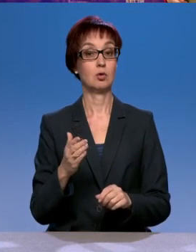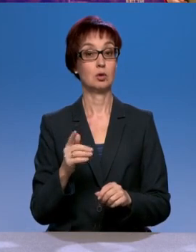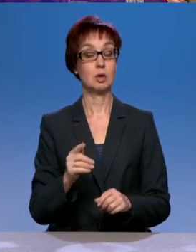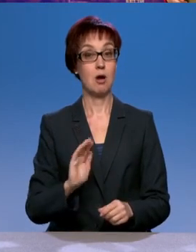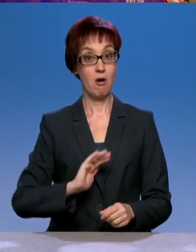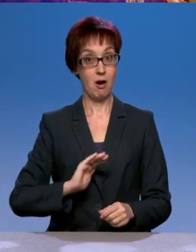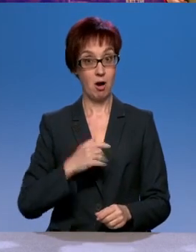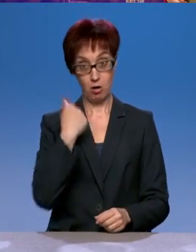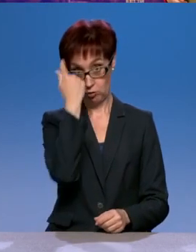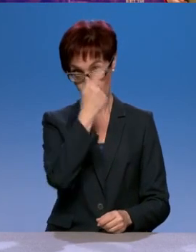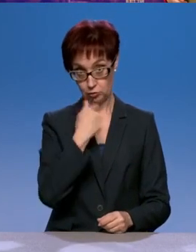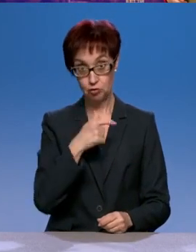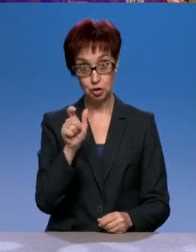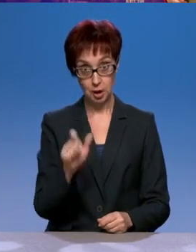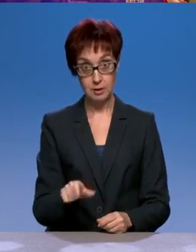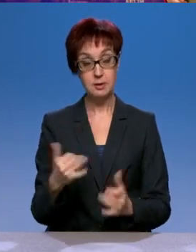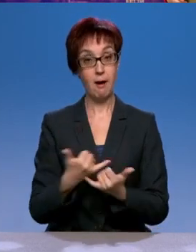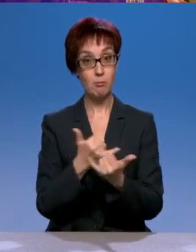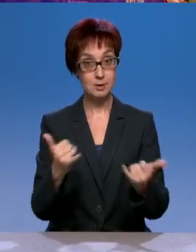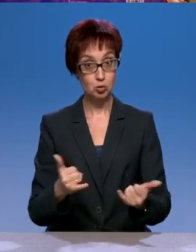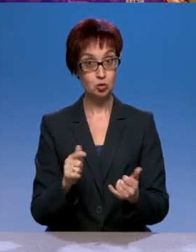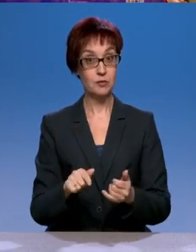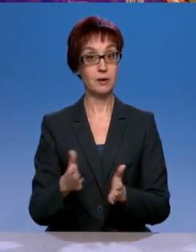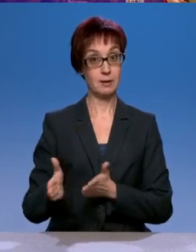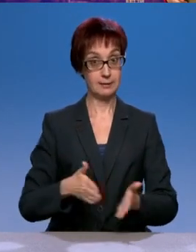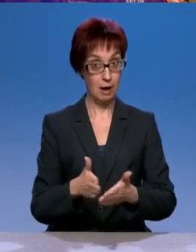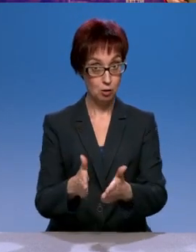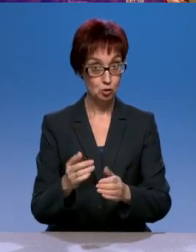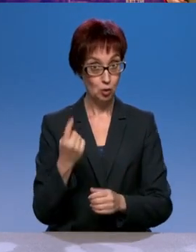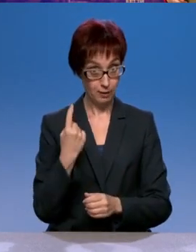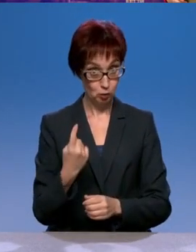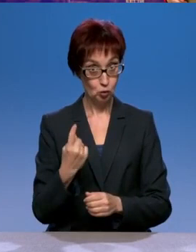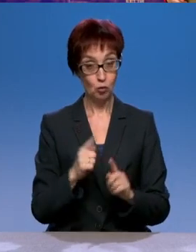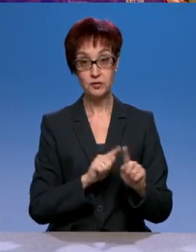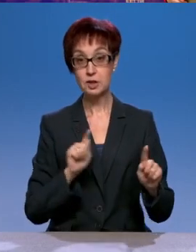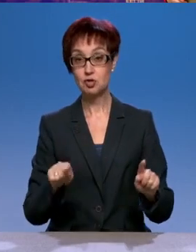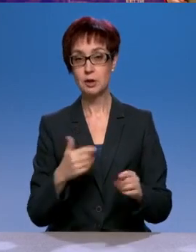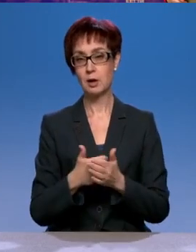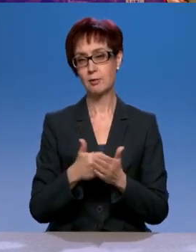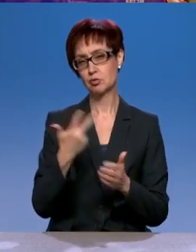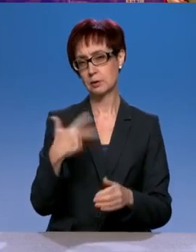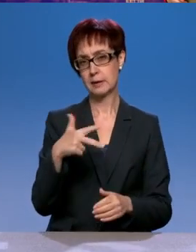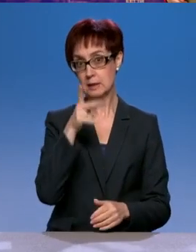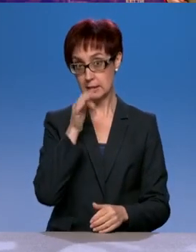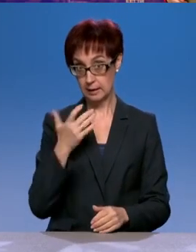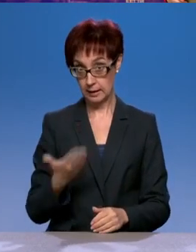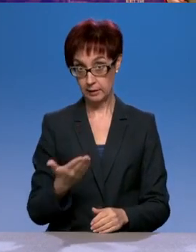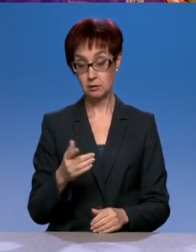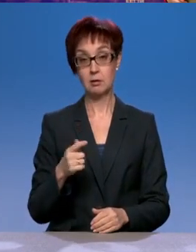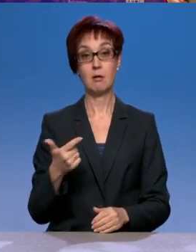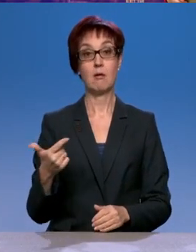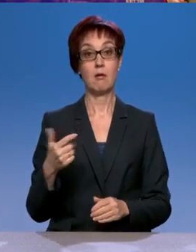обслуживанием трассы как таковой, в течение, по-моему, тоже 30 лет, он гарантирует